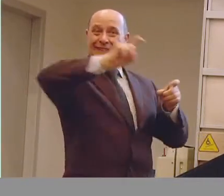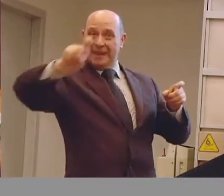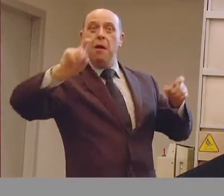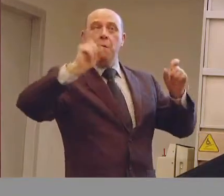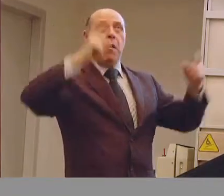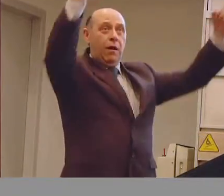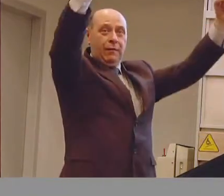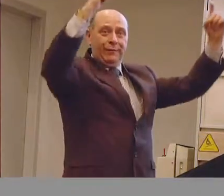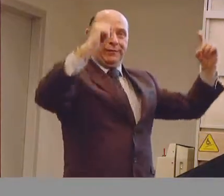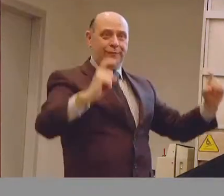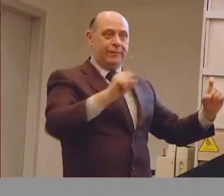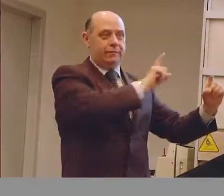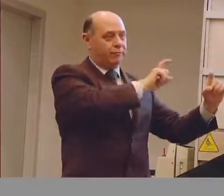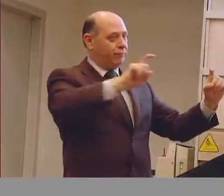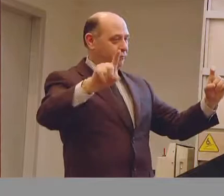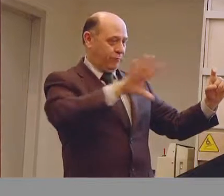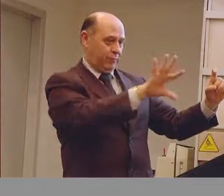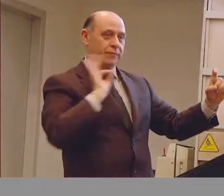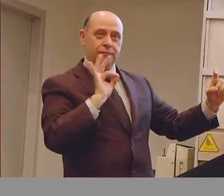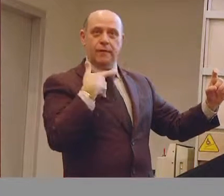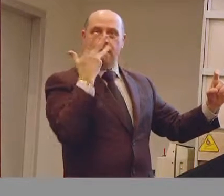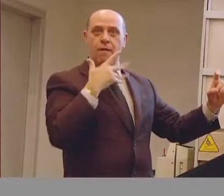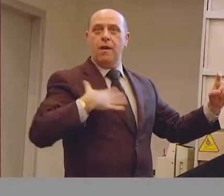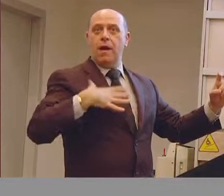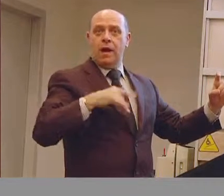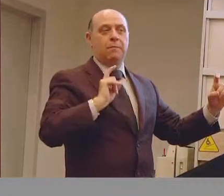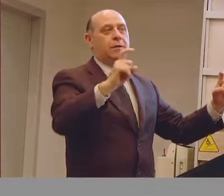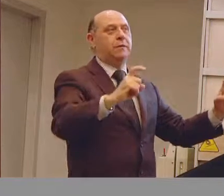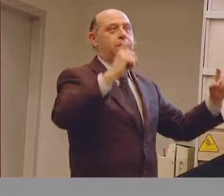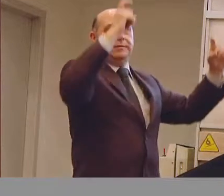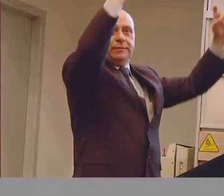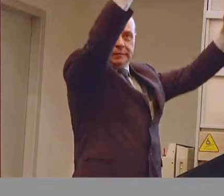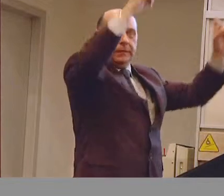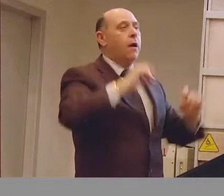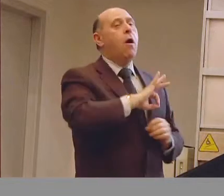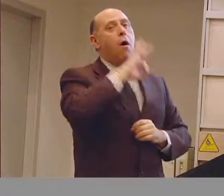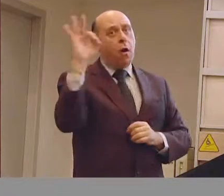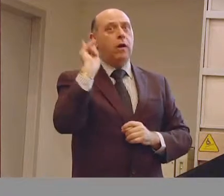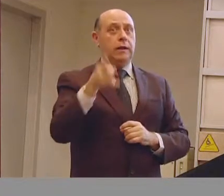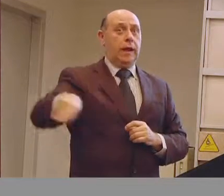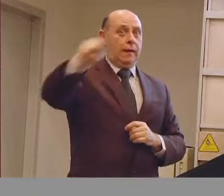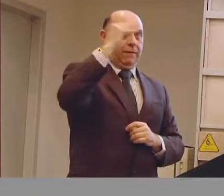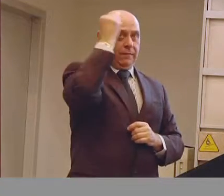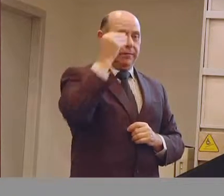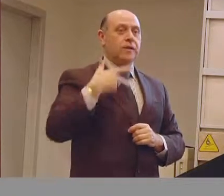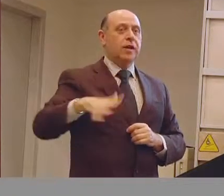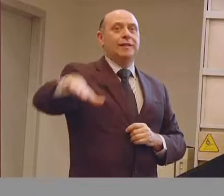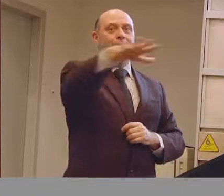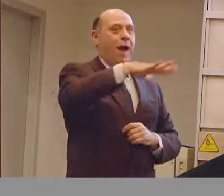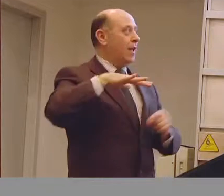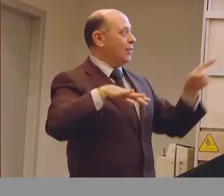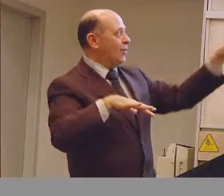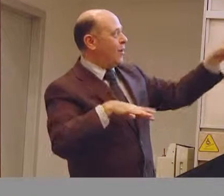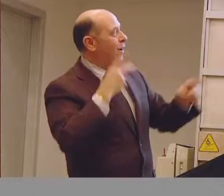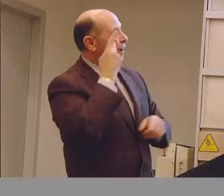scendere in maniera tale che la persona in carrozzina possa afferrare gli abiti e poi dobbiamo sempre pensare ad avere degli spazi comuni, vedete anche qui lo